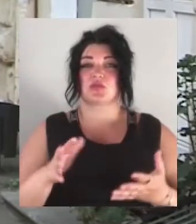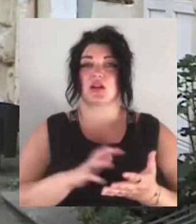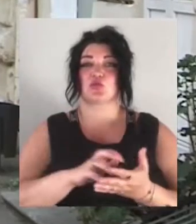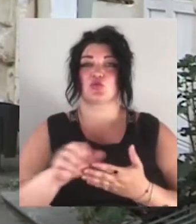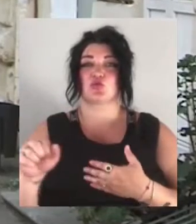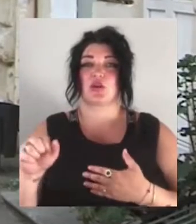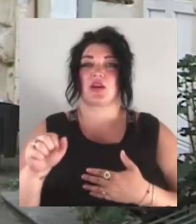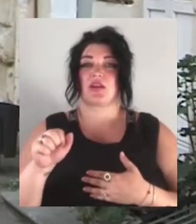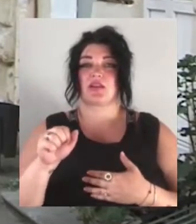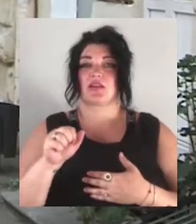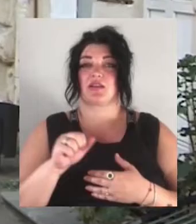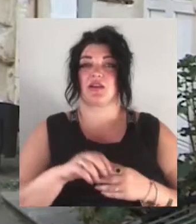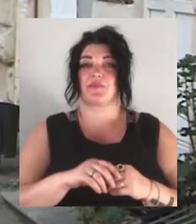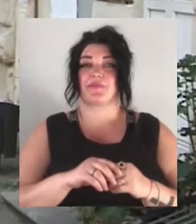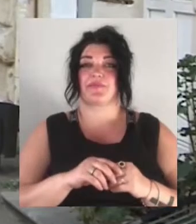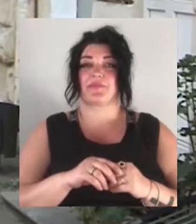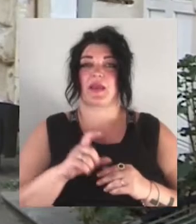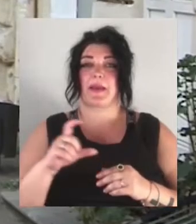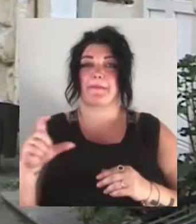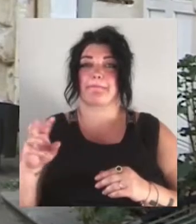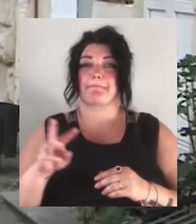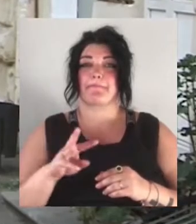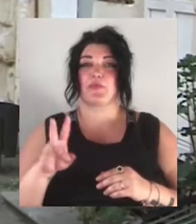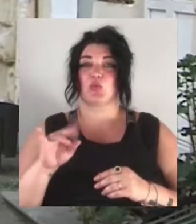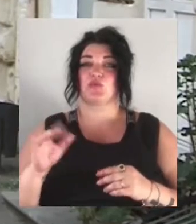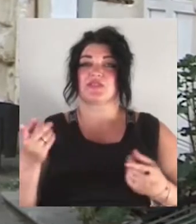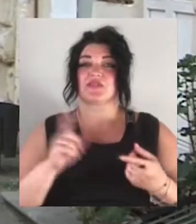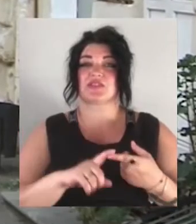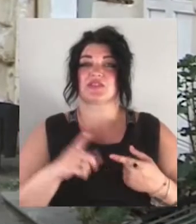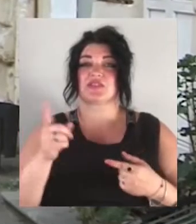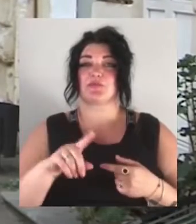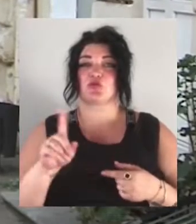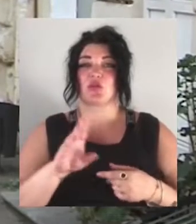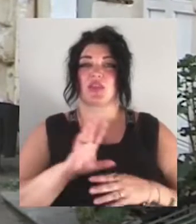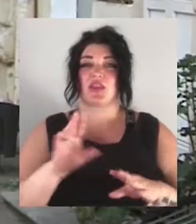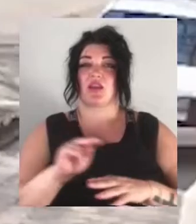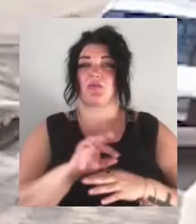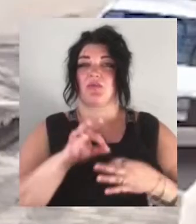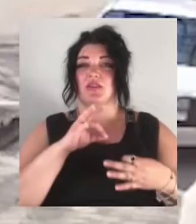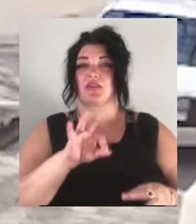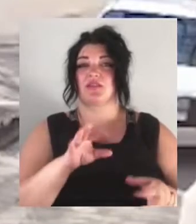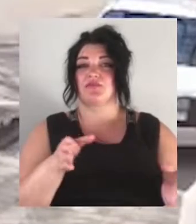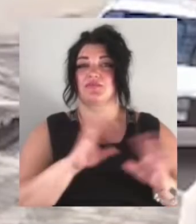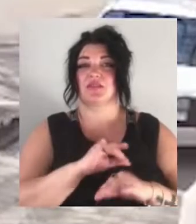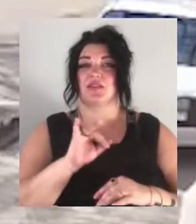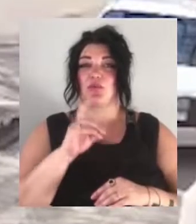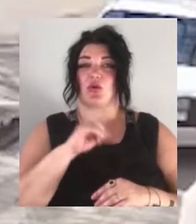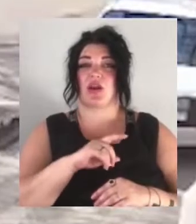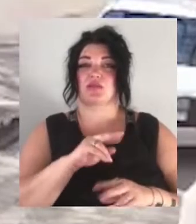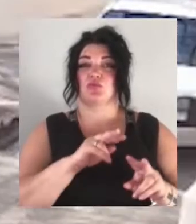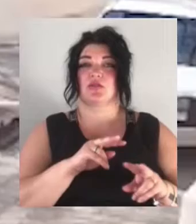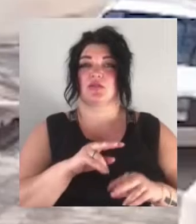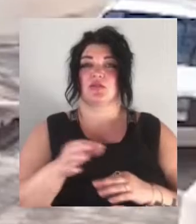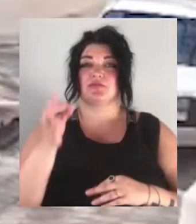в зв'язку з тим, що воно не ремонтувалося і плохо експлуатувалося. Нагадаємо, першим у